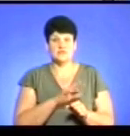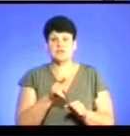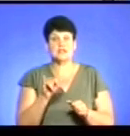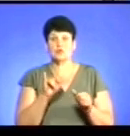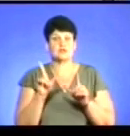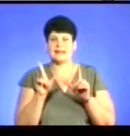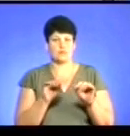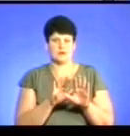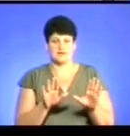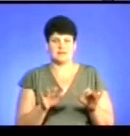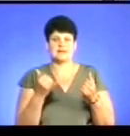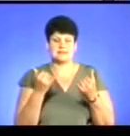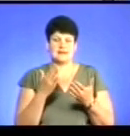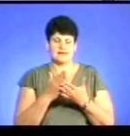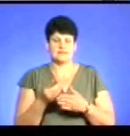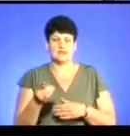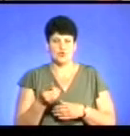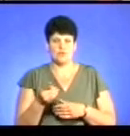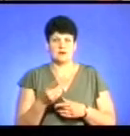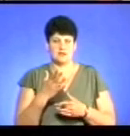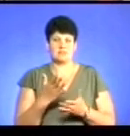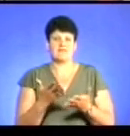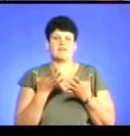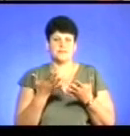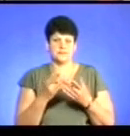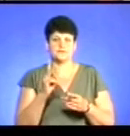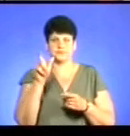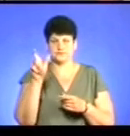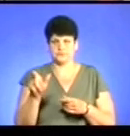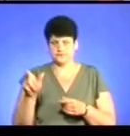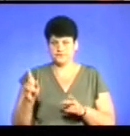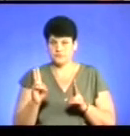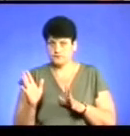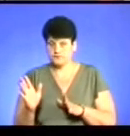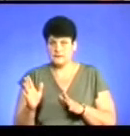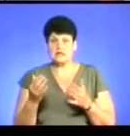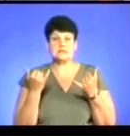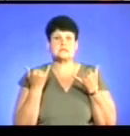нікуди не поїхали, вони зараз перебувають в Тернополі. Ми їх встановили. Вони зараз